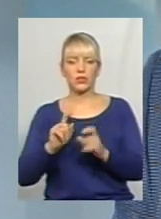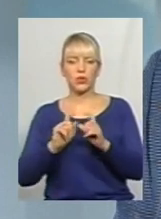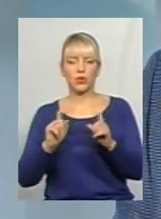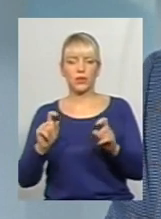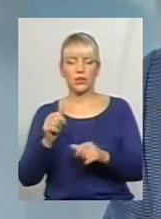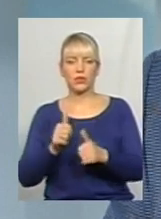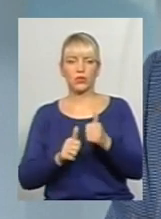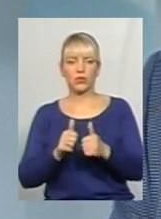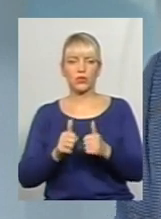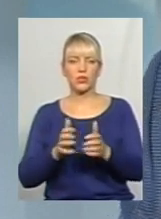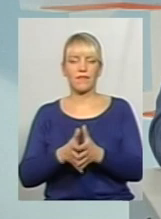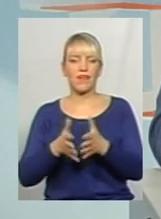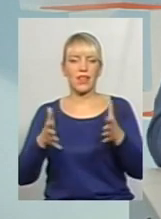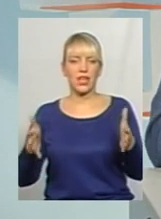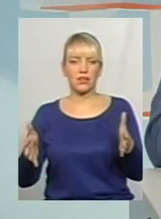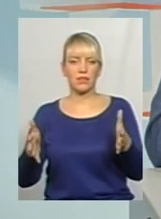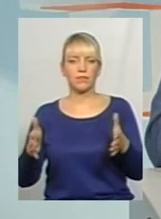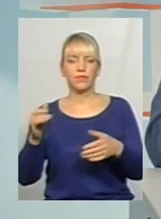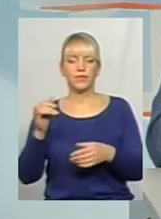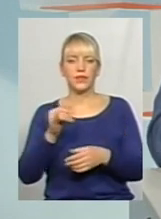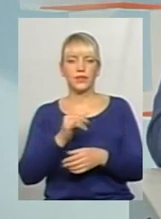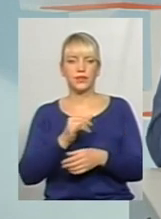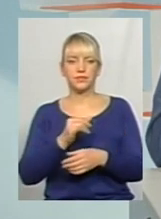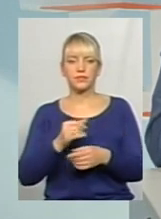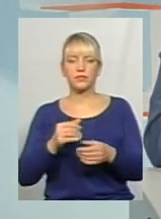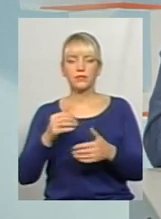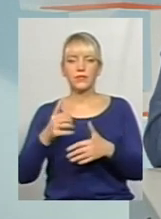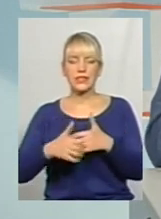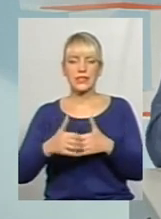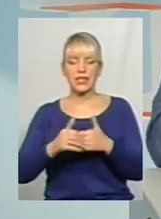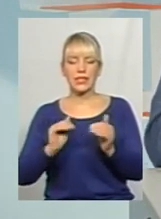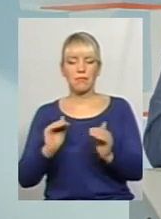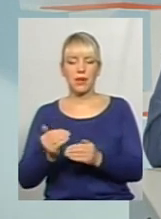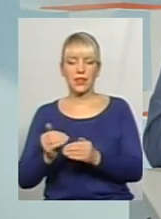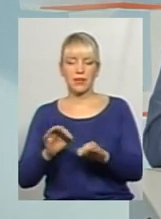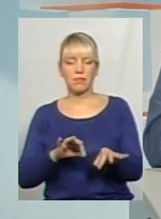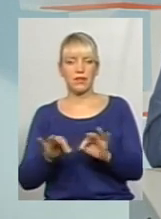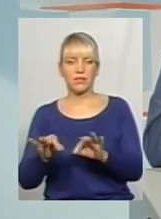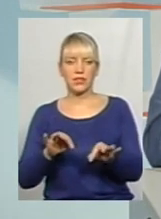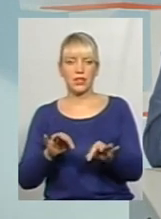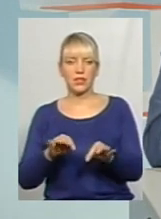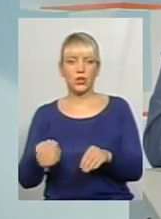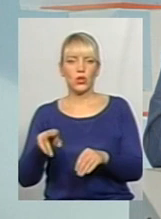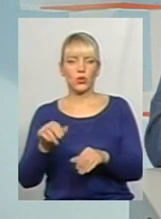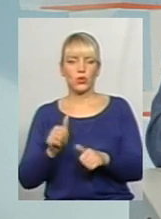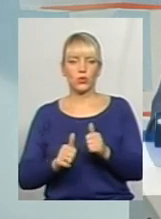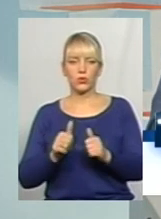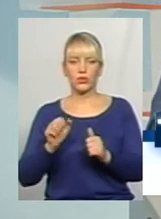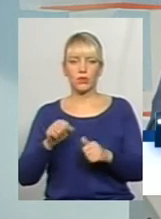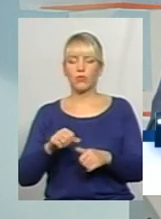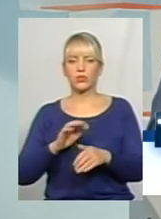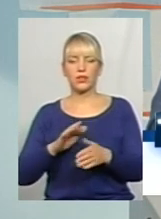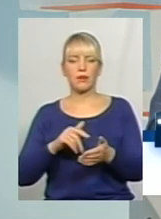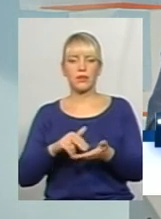конкурсу дуже великі і середній і малий перевізник до конкурсу може просто не